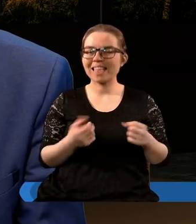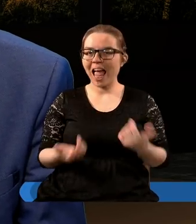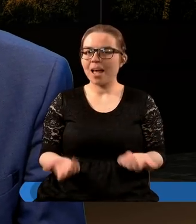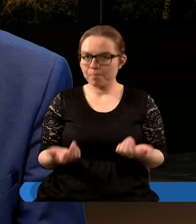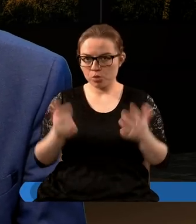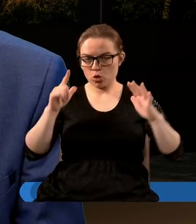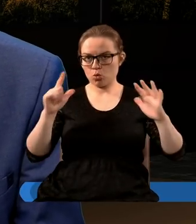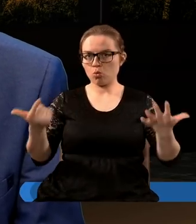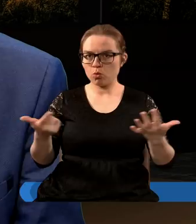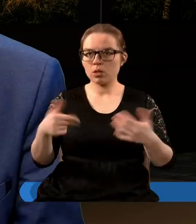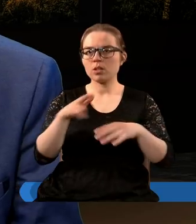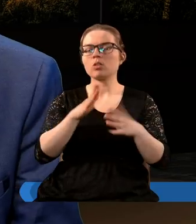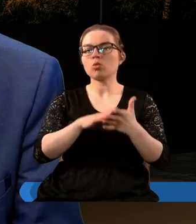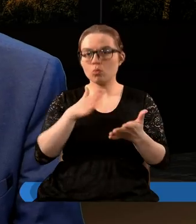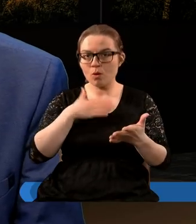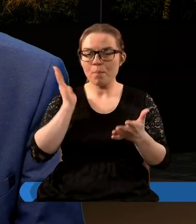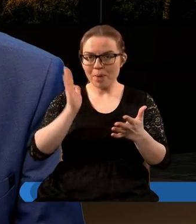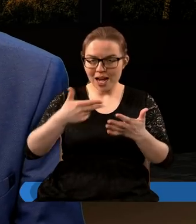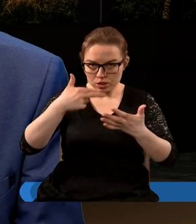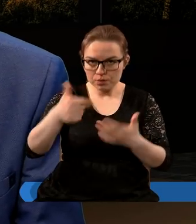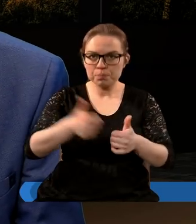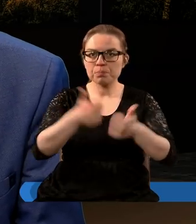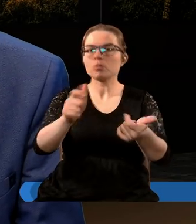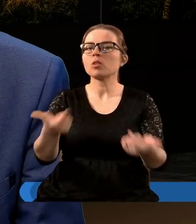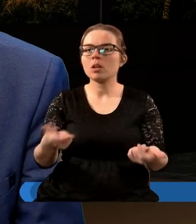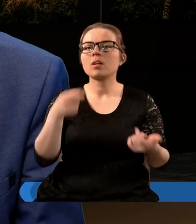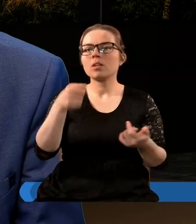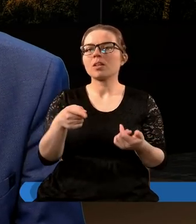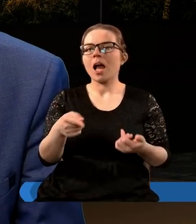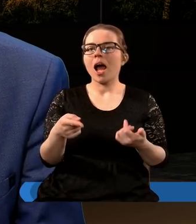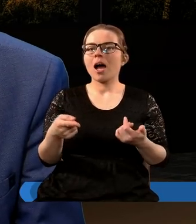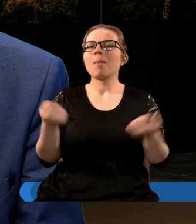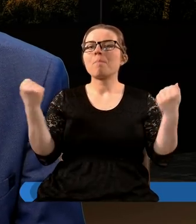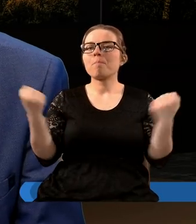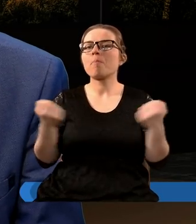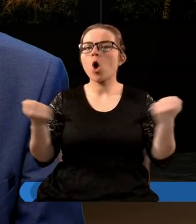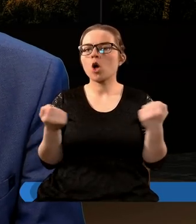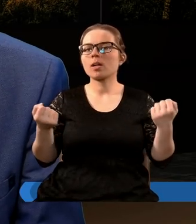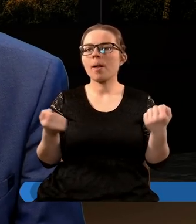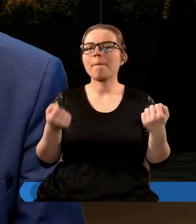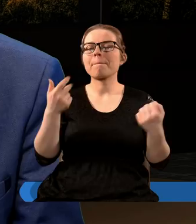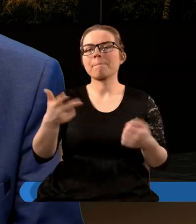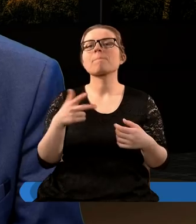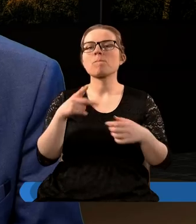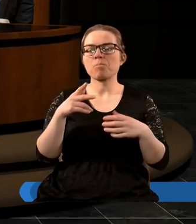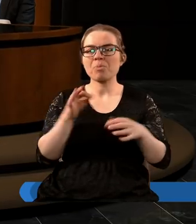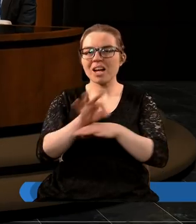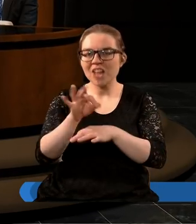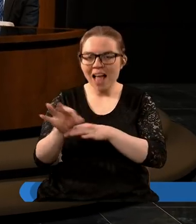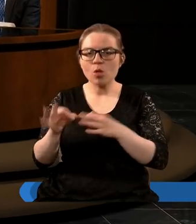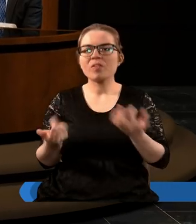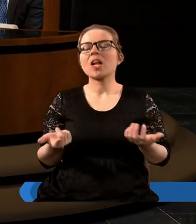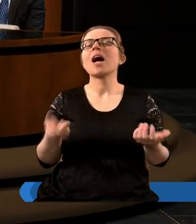siódme, które ma nadejść, to ta moc prześladowcza,